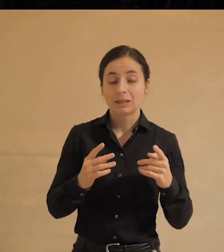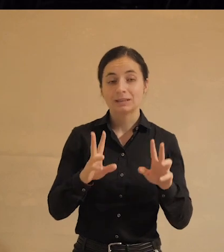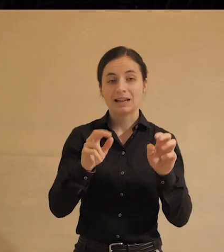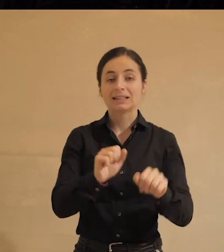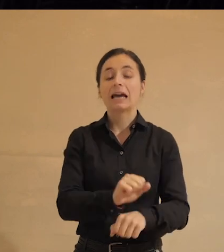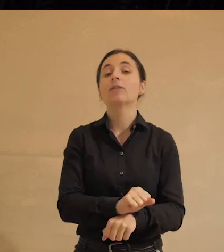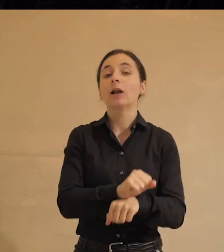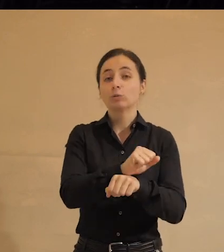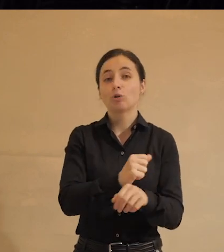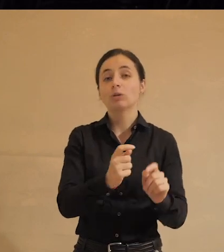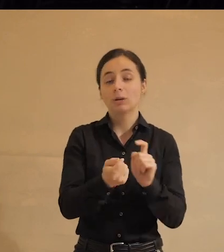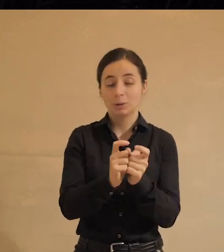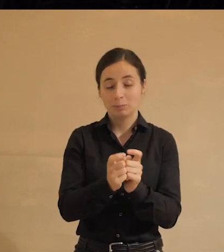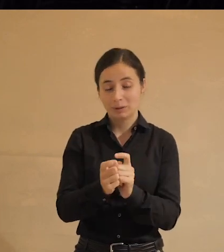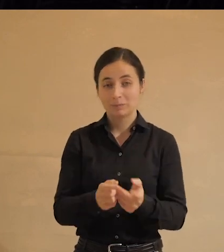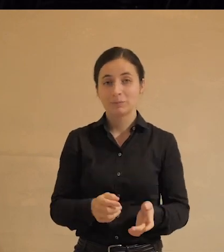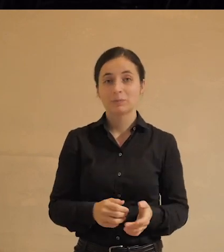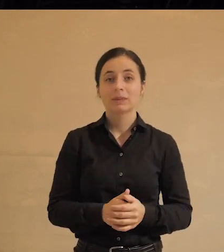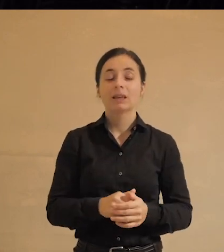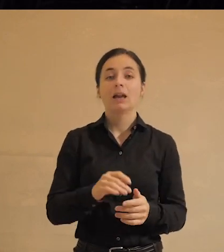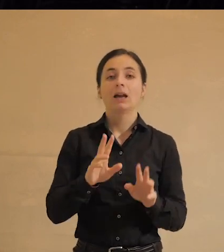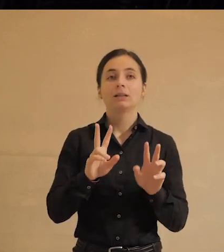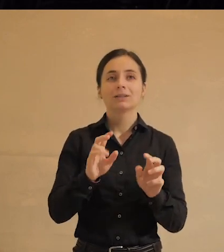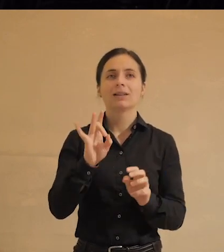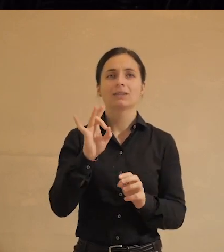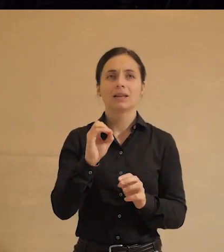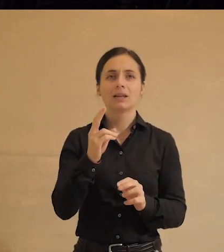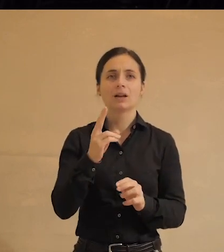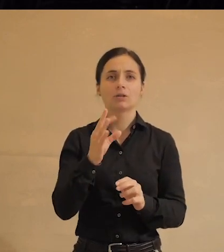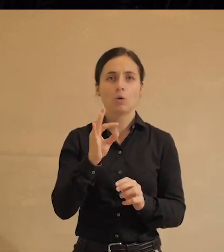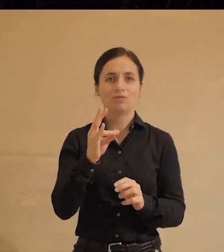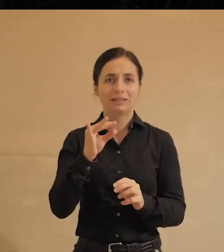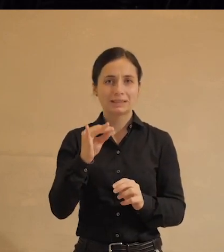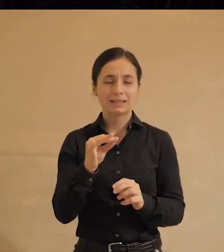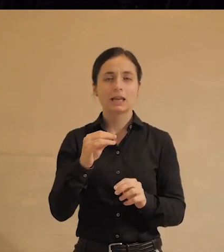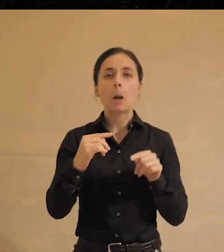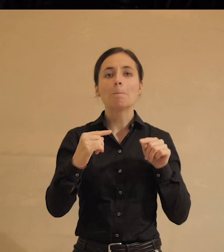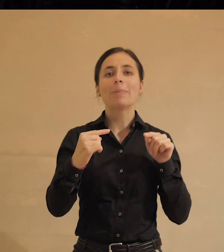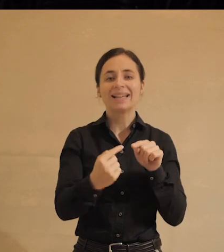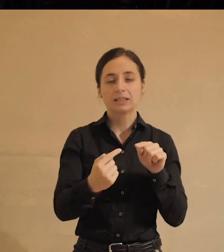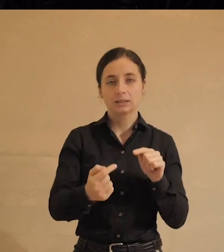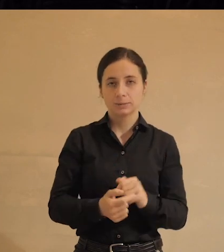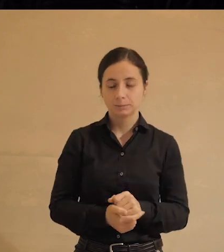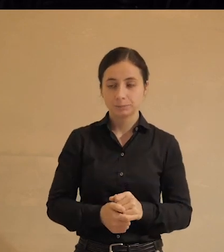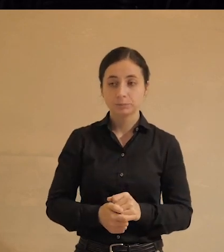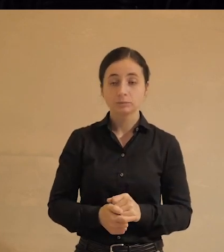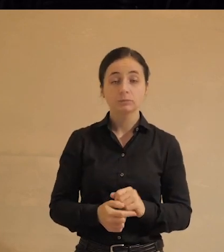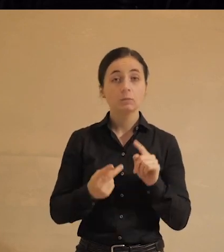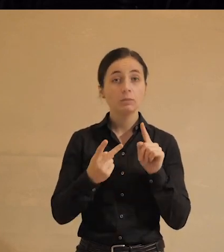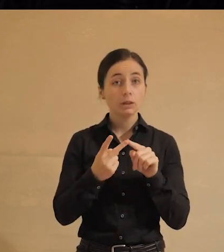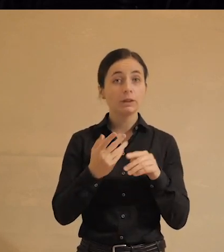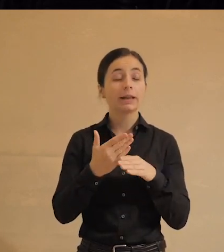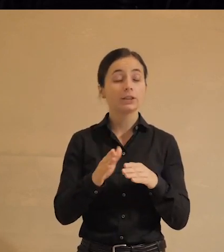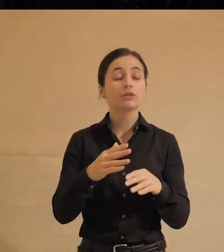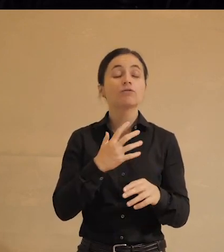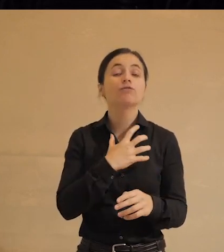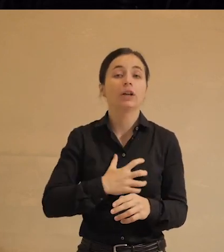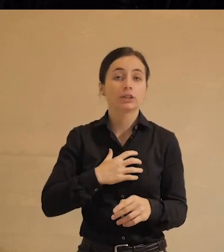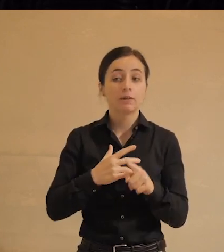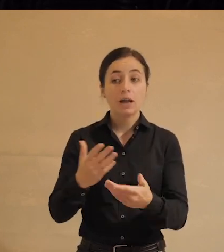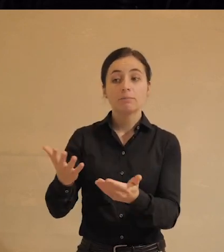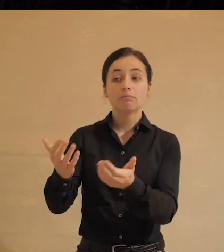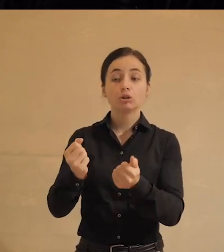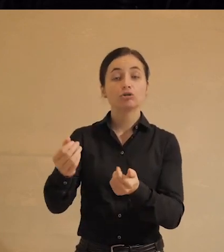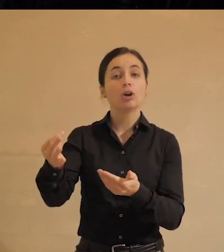борьбы. Значит, нет, на самом деле это называется легалистский протест, то, чему я вас тут обучаю. Вот эта вторая часть, она тоже важна. Вы получите